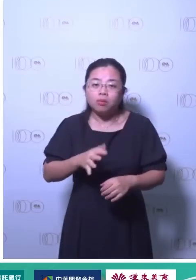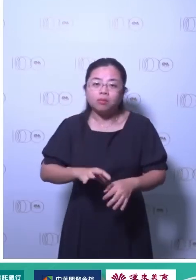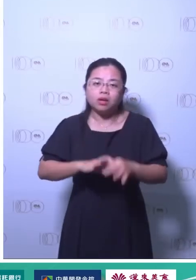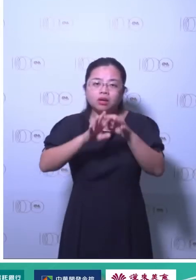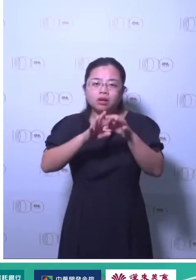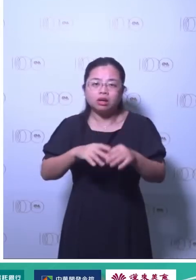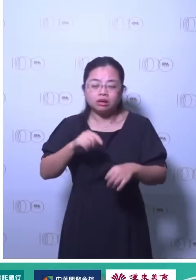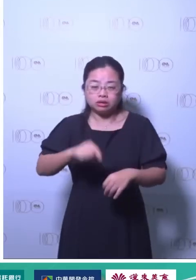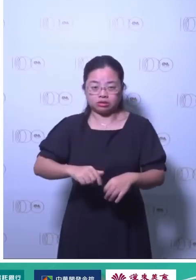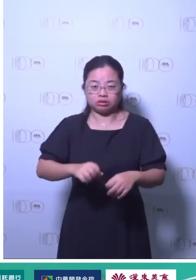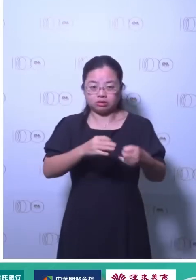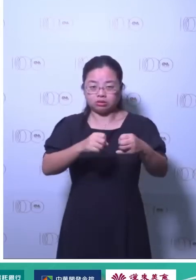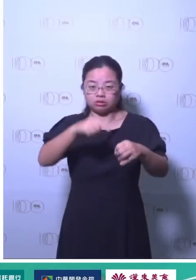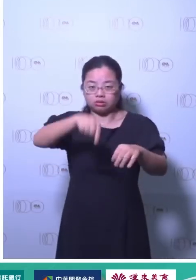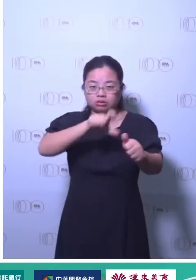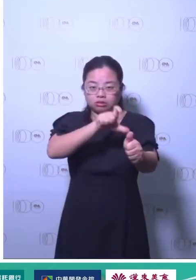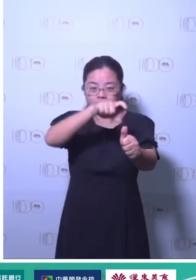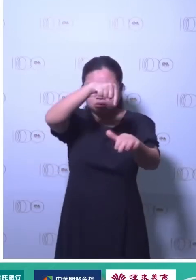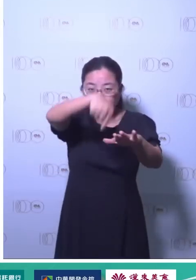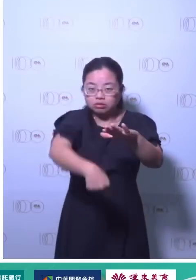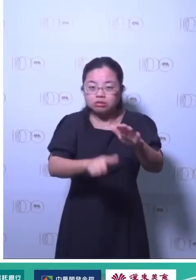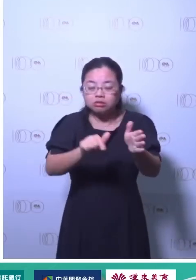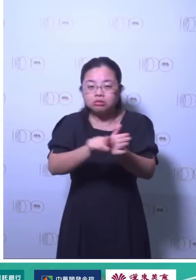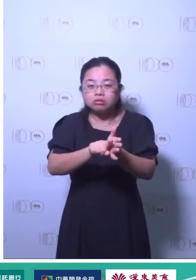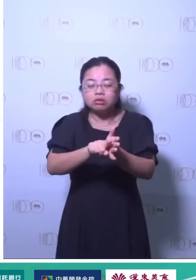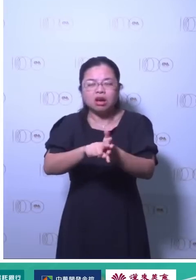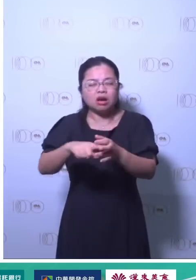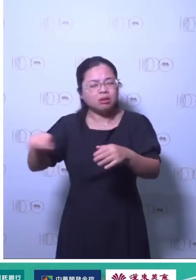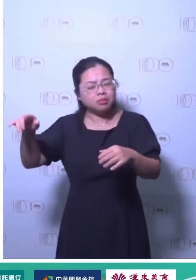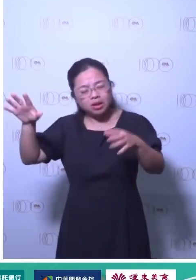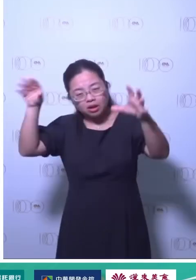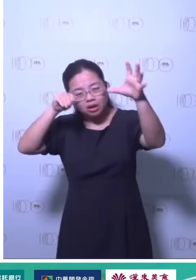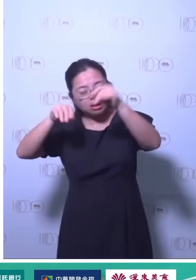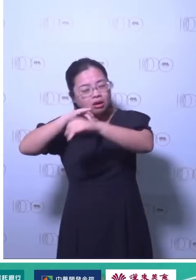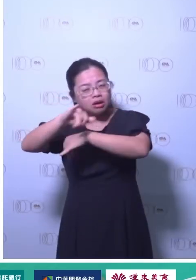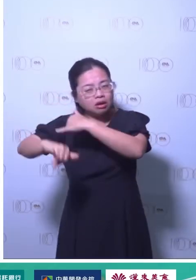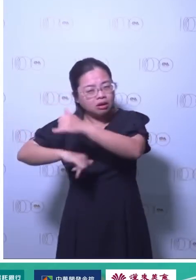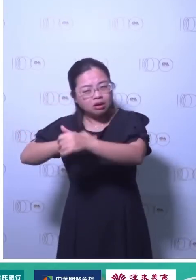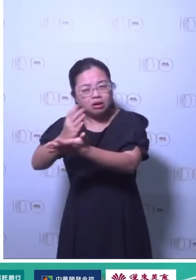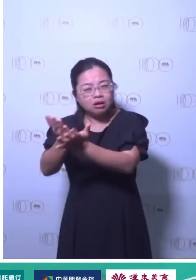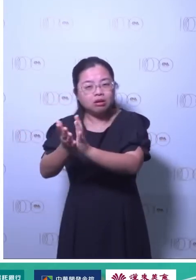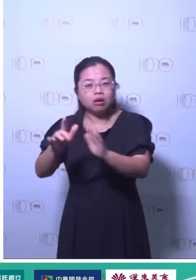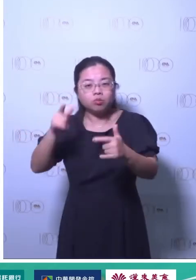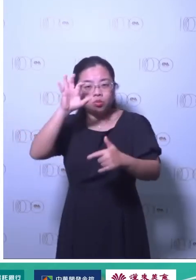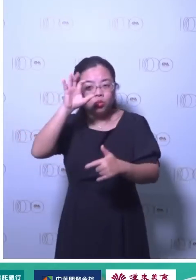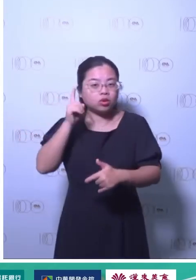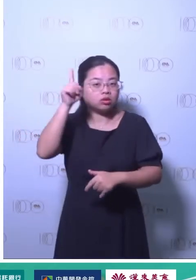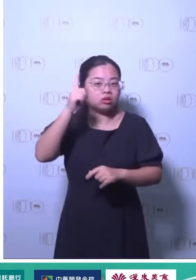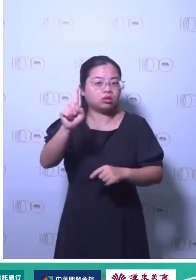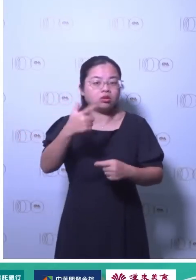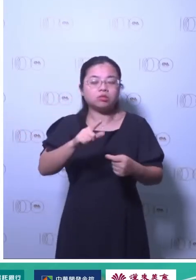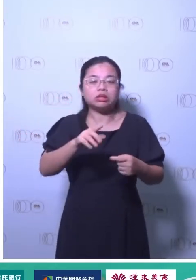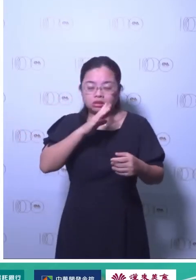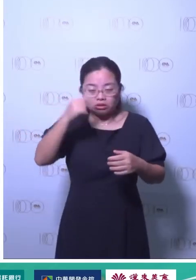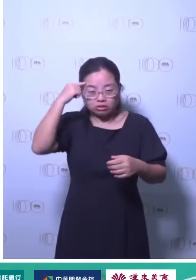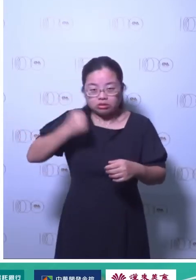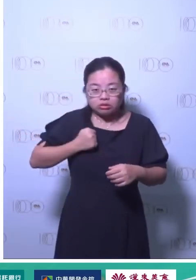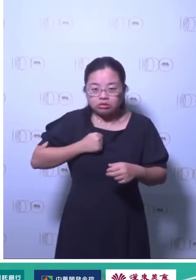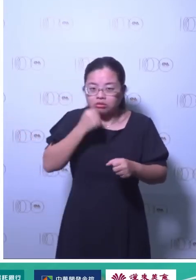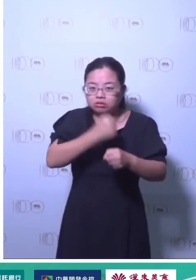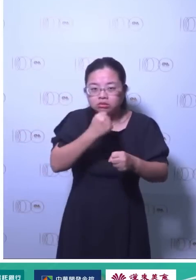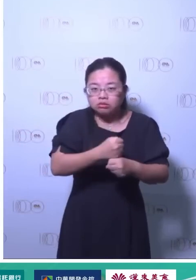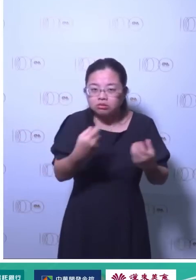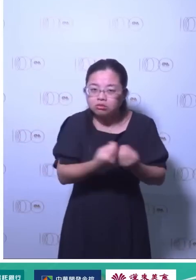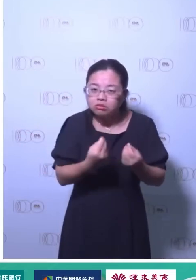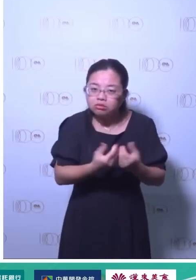几堂课十几个案例在讲什么在讲产业真实的经验那为什么如此因为实